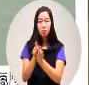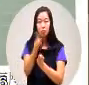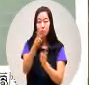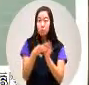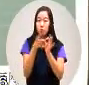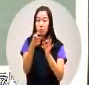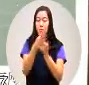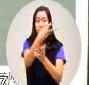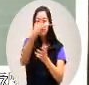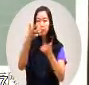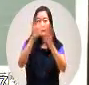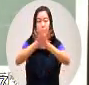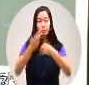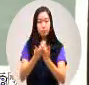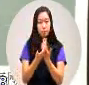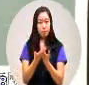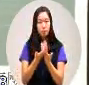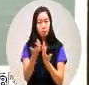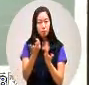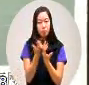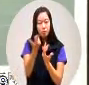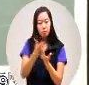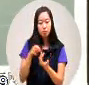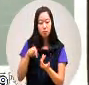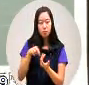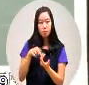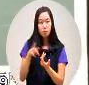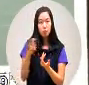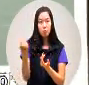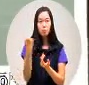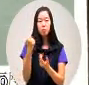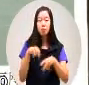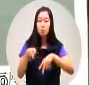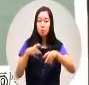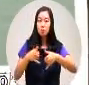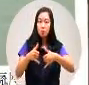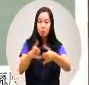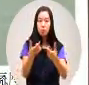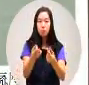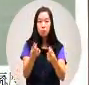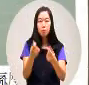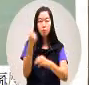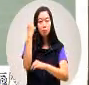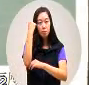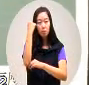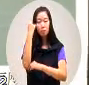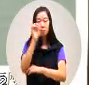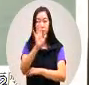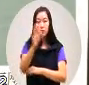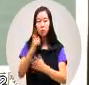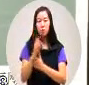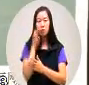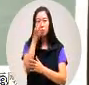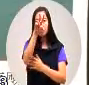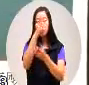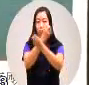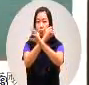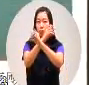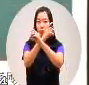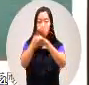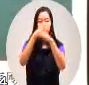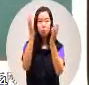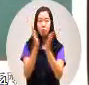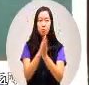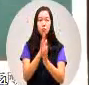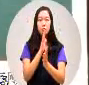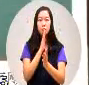八八夜市这边等于是旅行路这边他这边这也是有住人哦你看他的红绿灯那边完全都